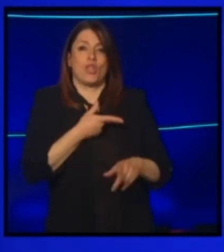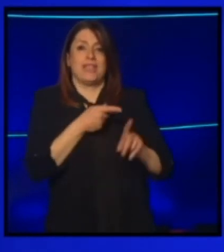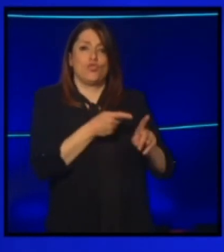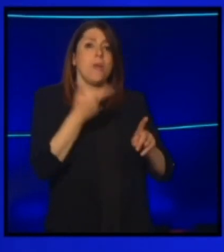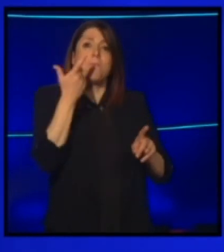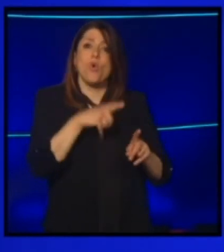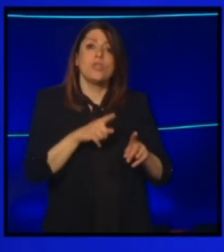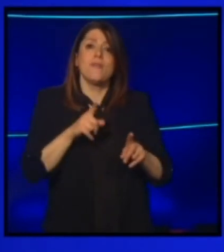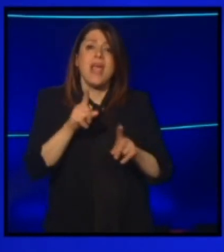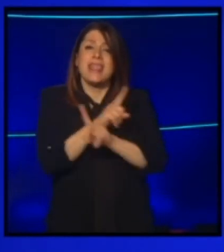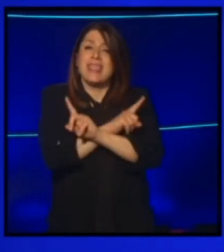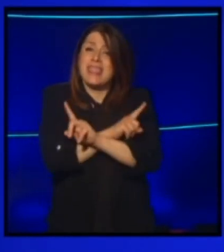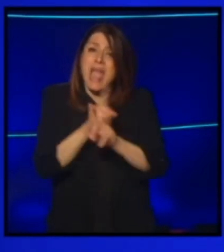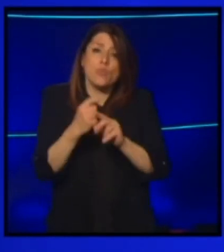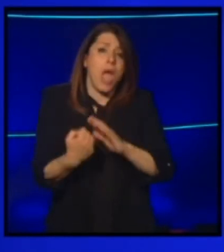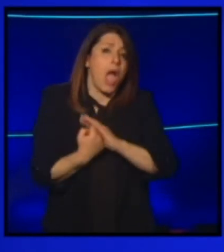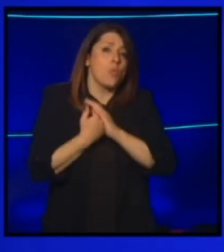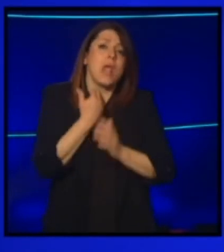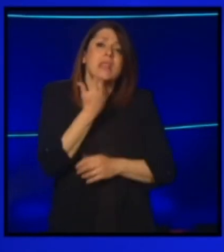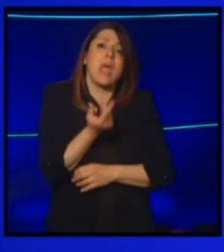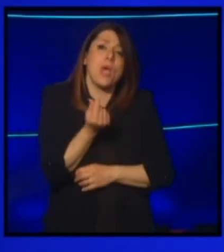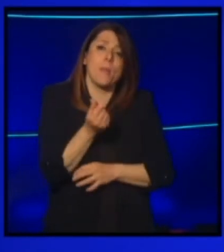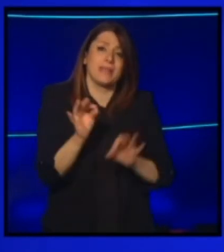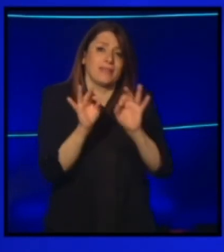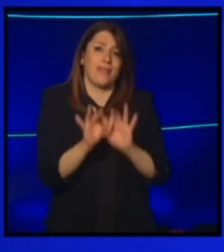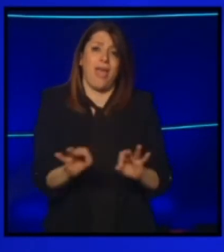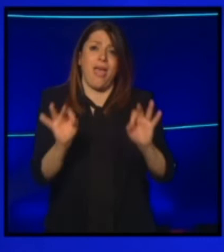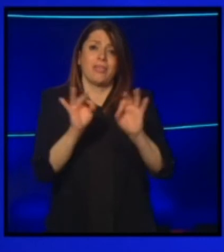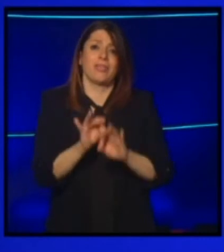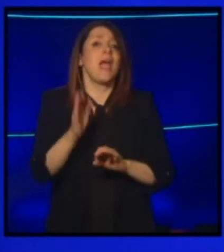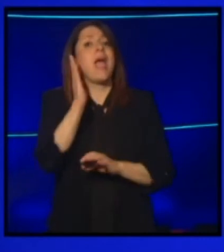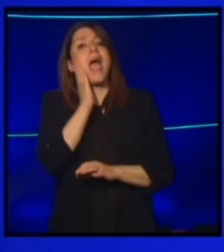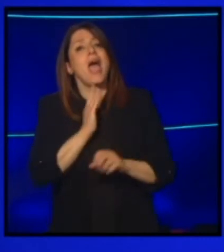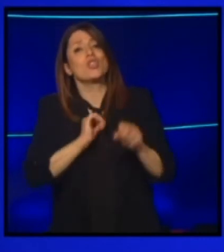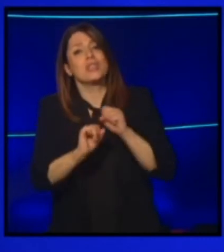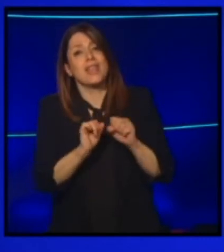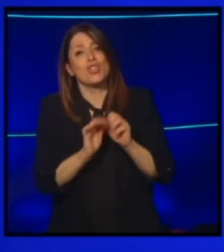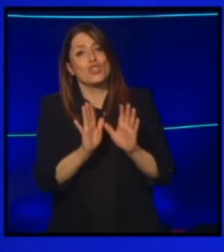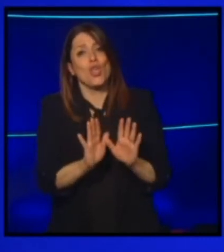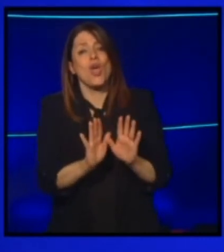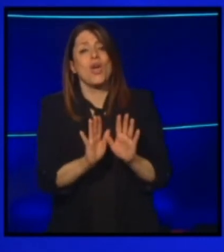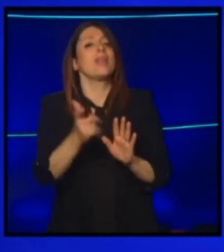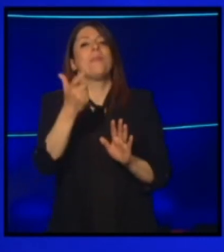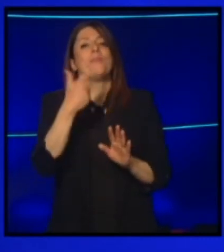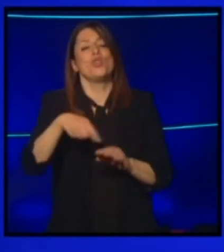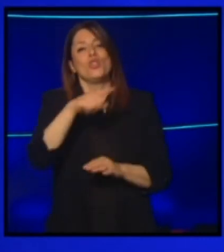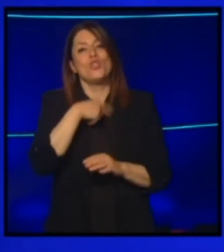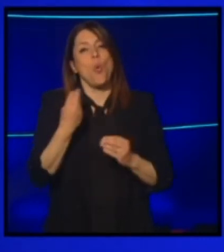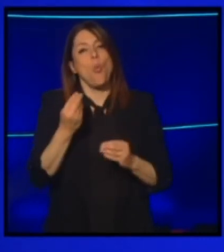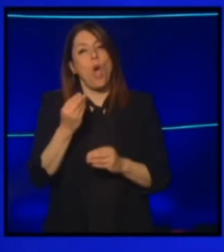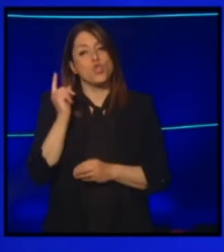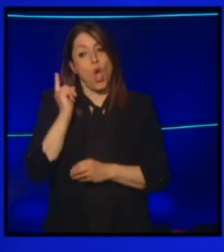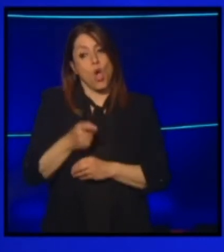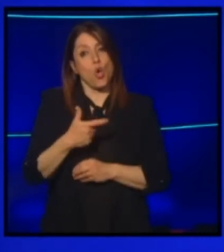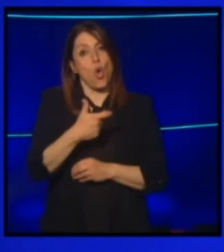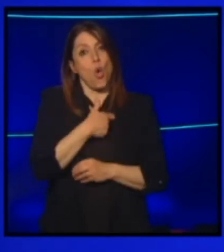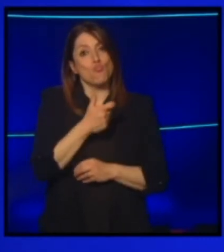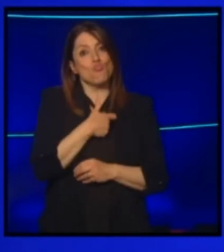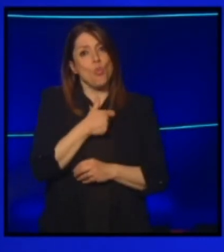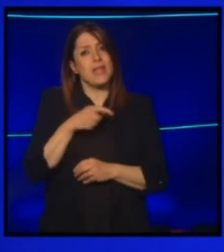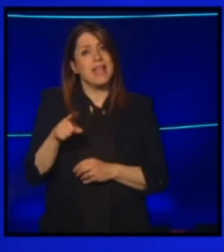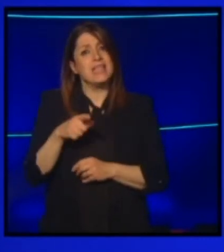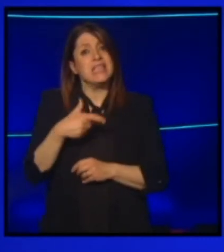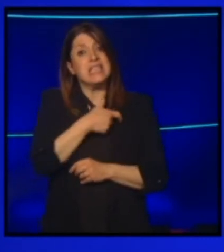sostenuti nemmeno a livello economico, caro direttore. Perché noi, una volta che le ordinanze sono comunali, i sindaci non